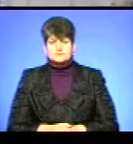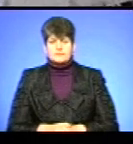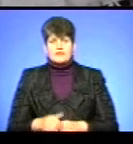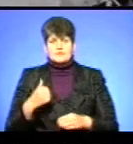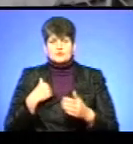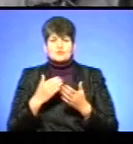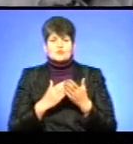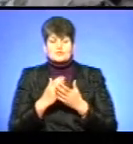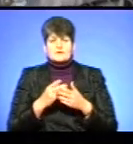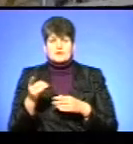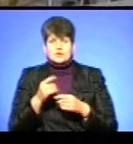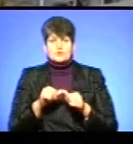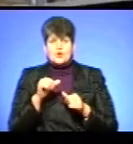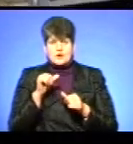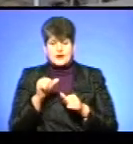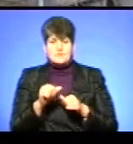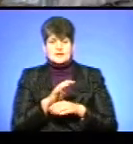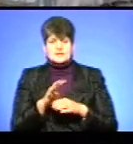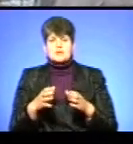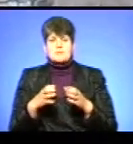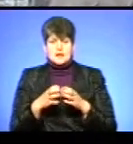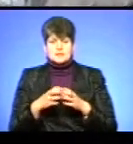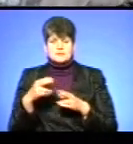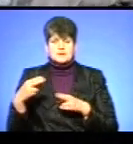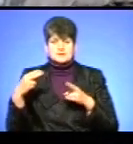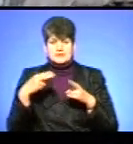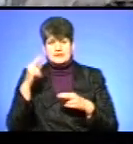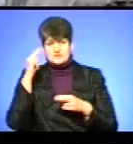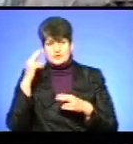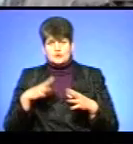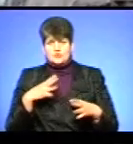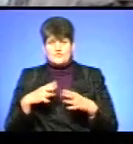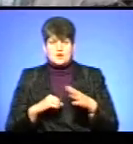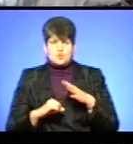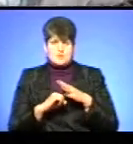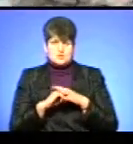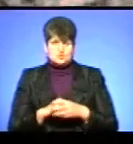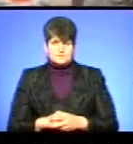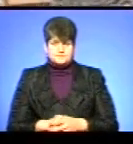Військовослужбовці Тернопільської окремої артилерійської бригади прибули на навчальну тренувальну базу.